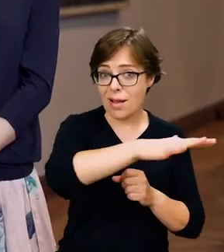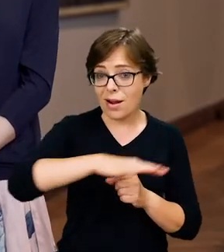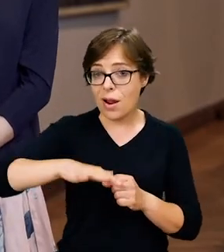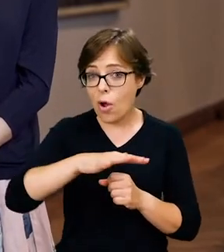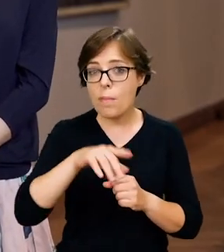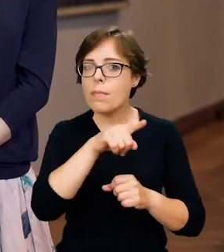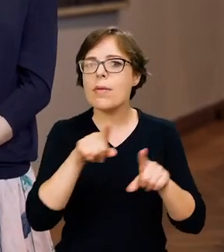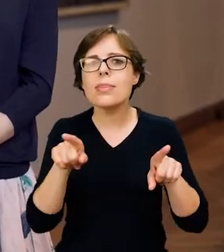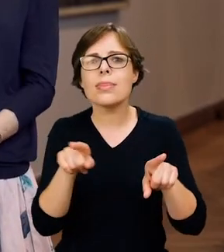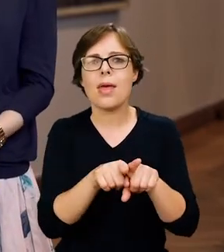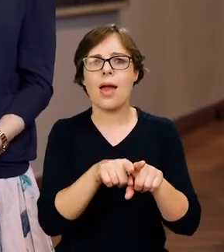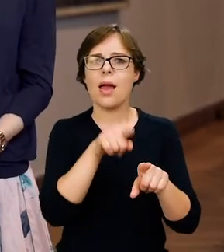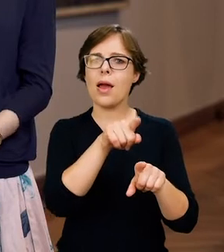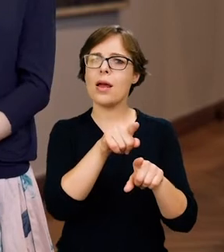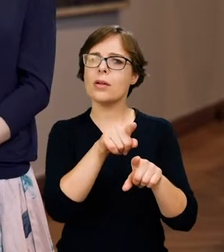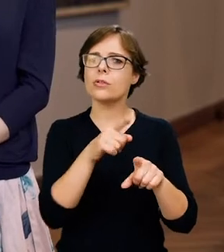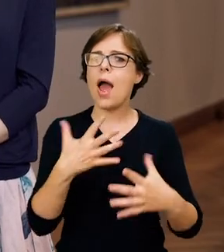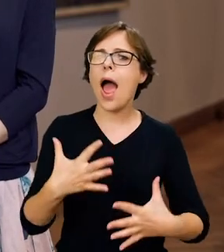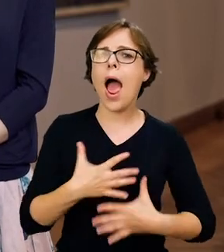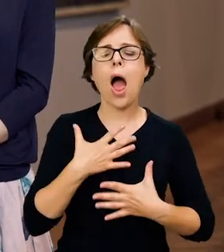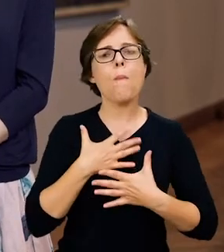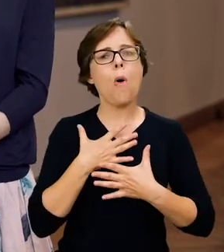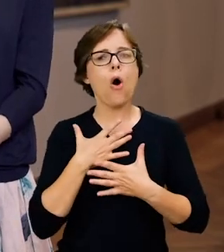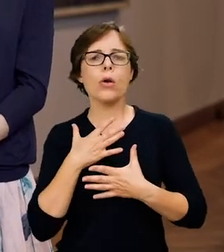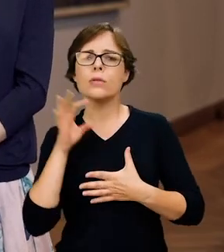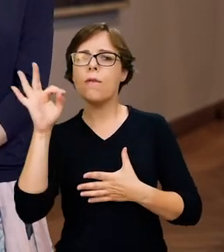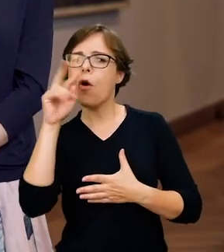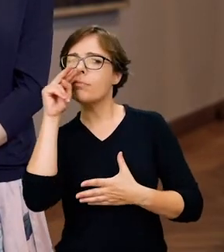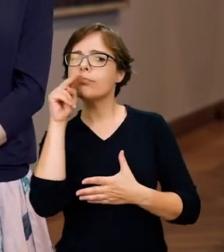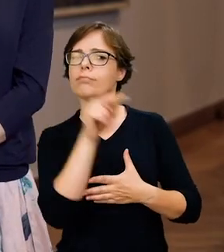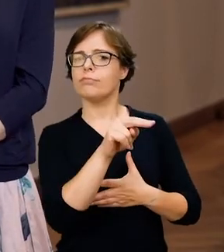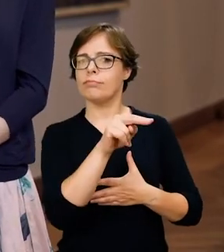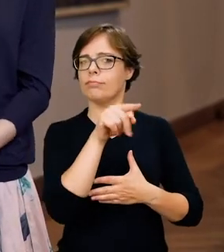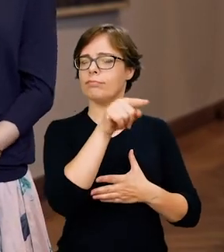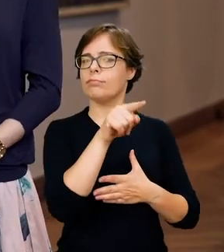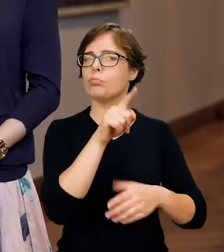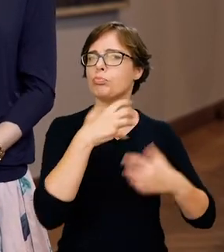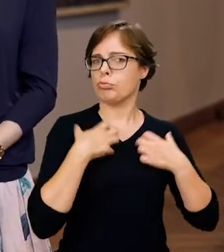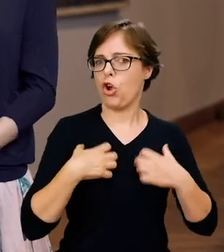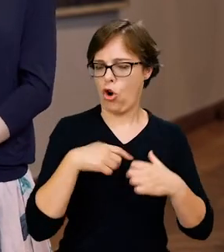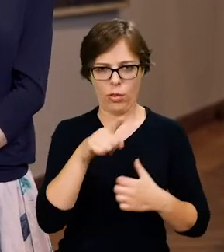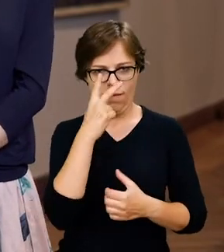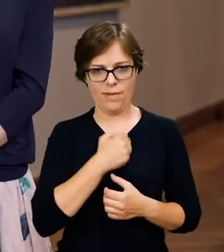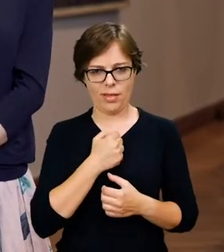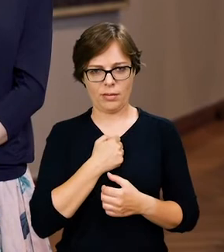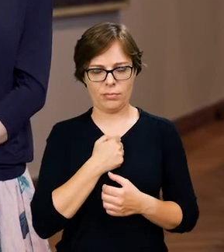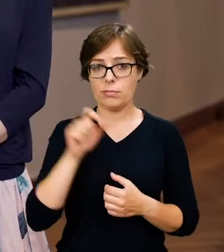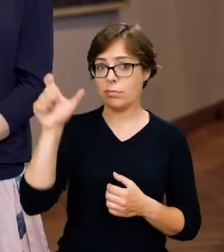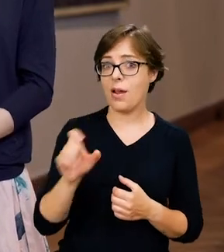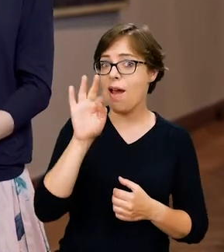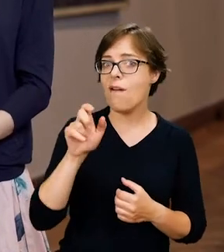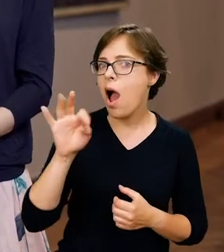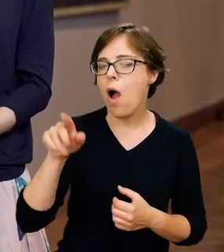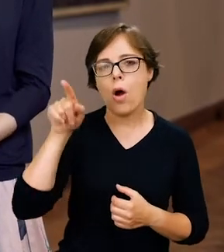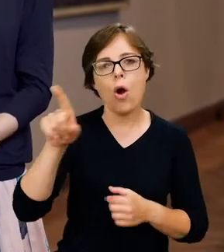odbiciem emocjonalnego stosunku do natury samego Fałata, człowieka o